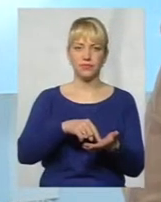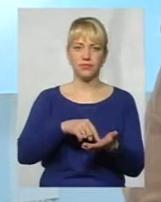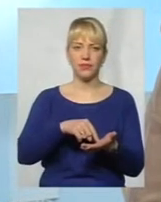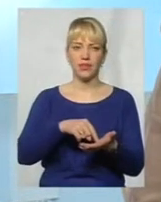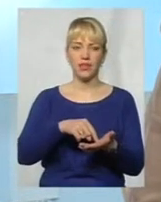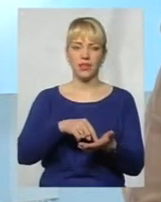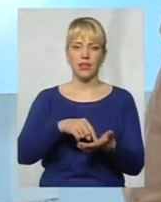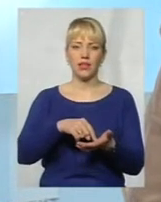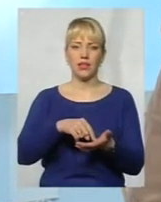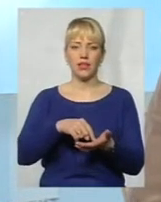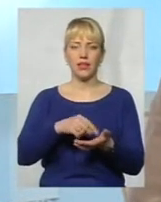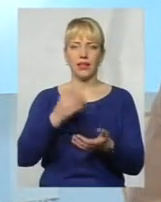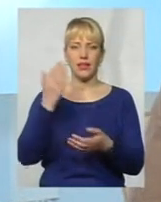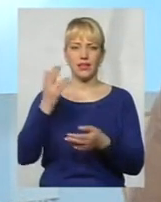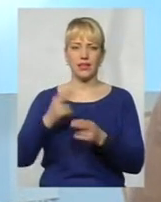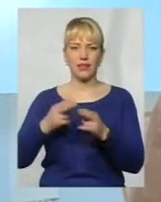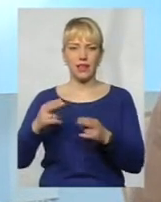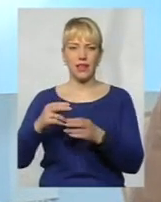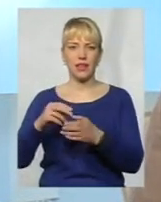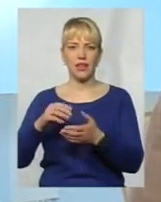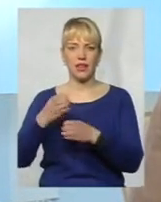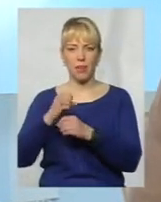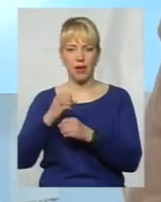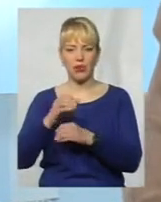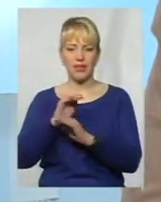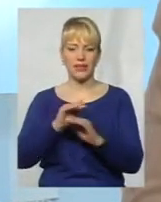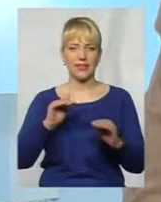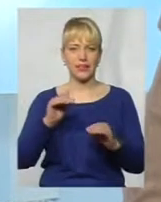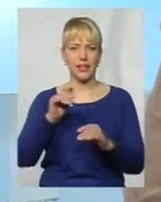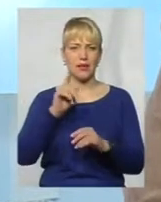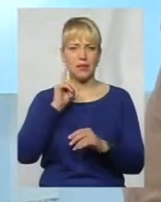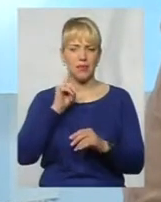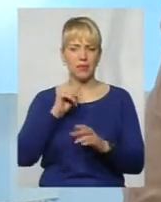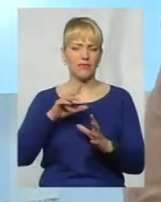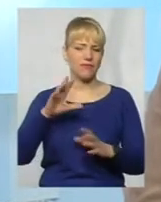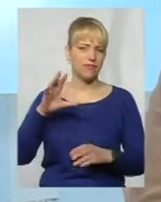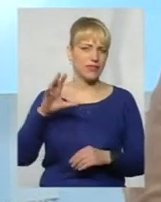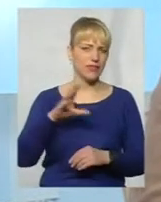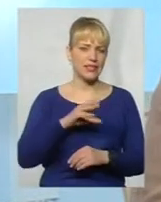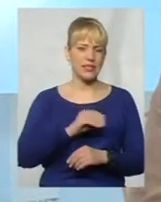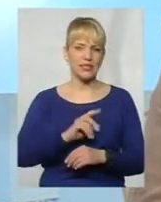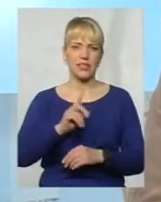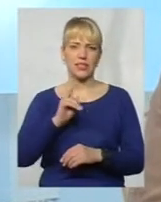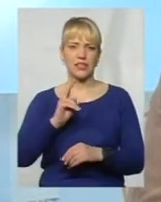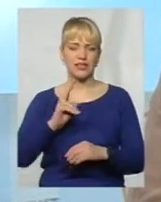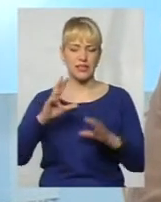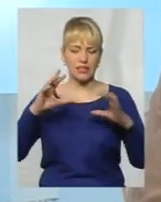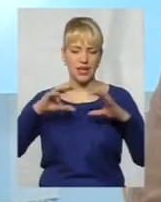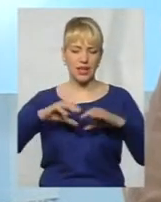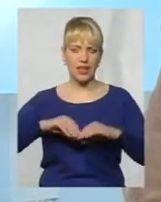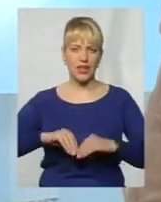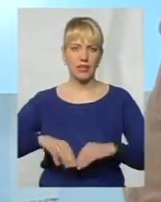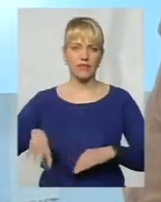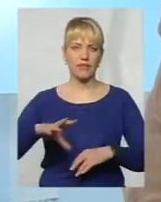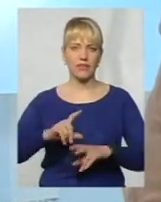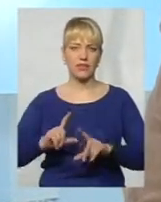сангіг-лабораторія, дітей-підлітків. Всі в складі, яка наша вся санопідслужба, всі